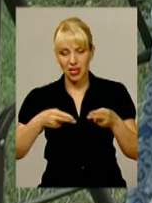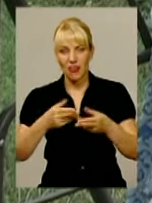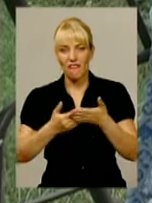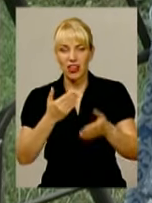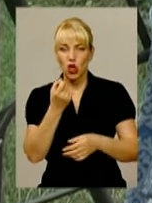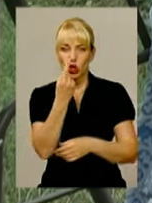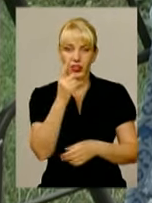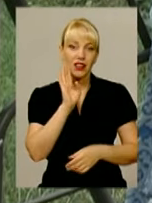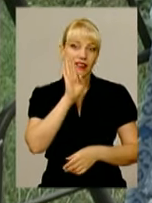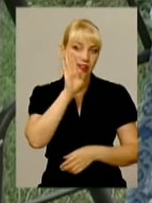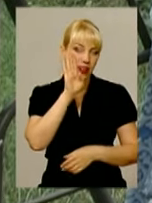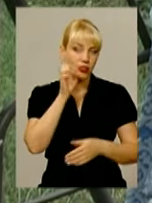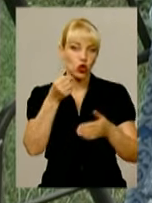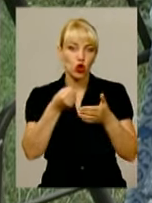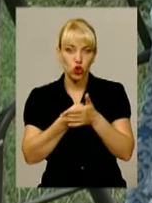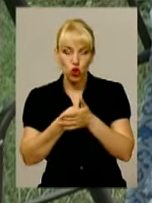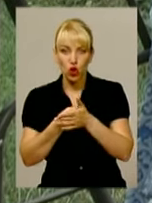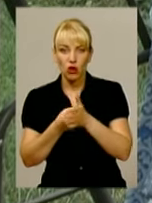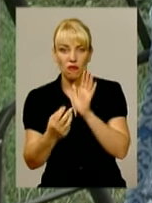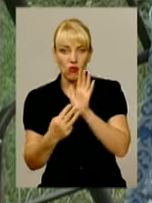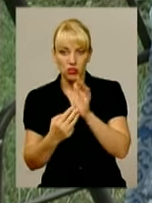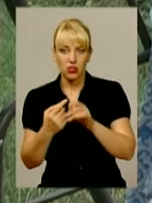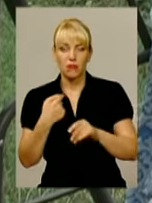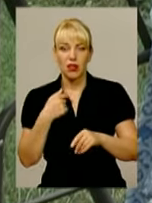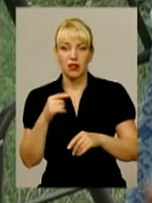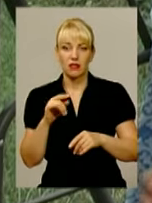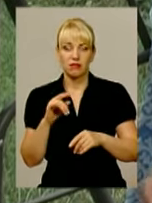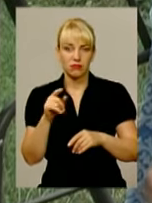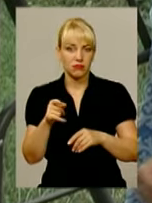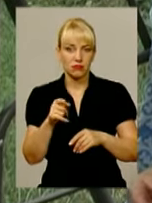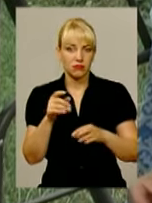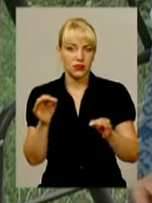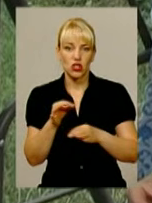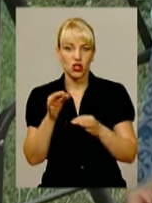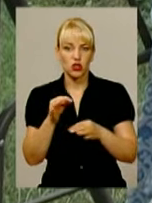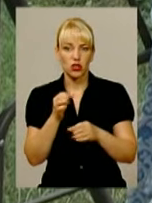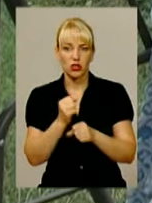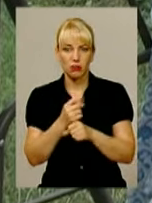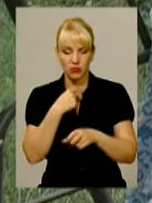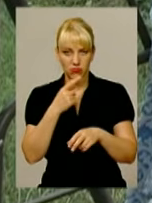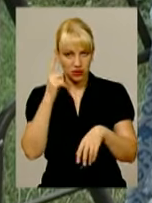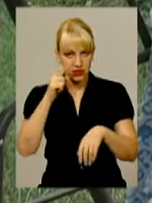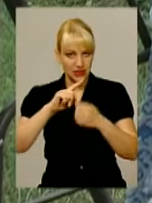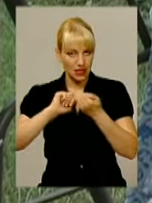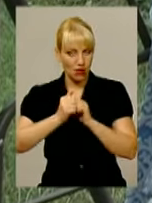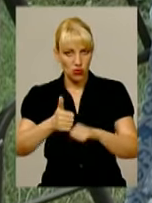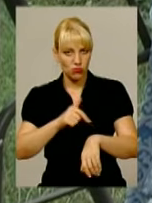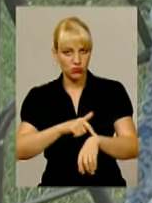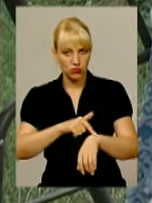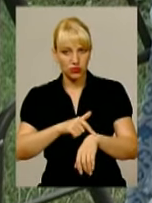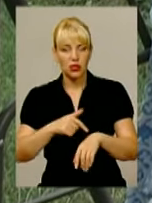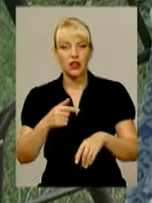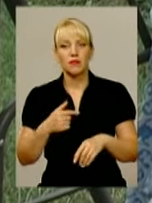ранку до без 28 мама моя була там, і вона засікла на часи, скільки виняли